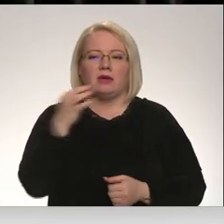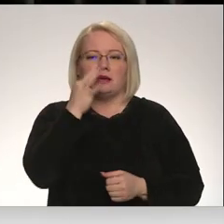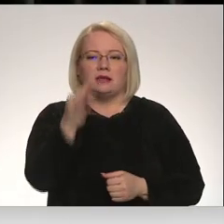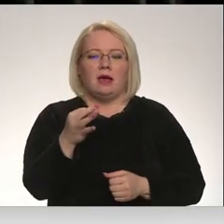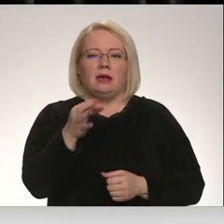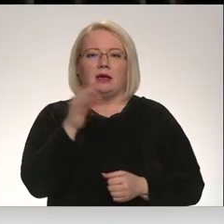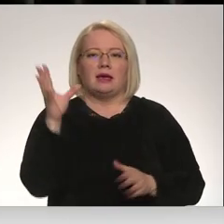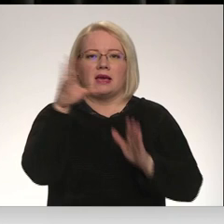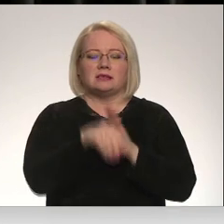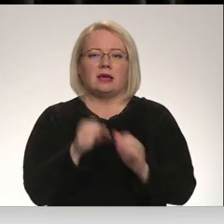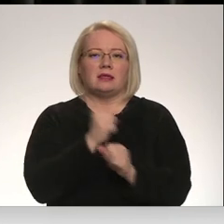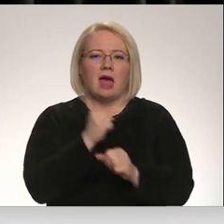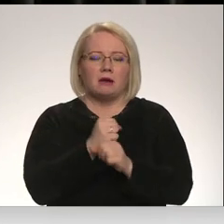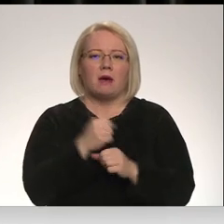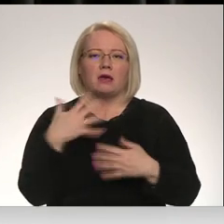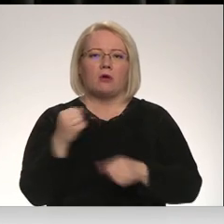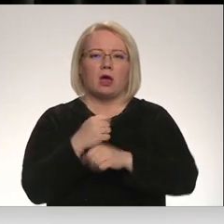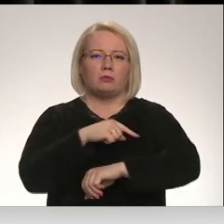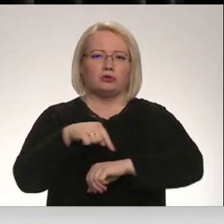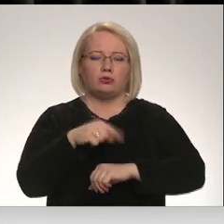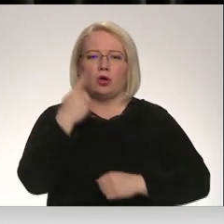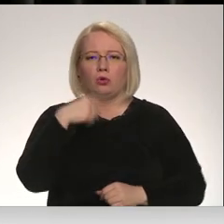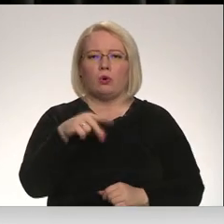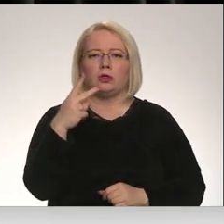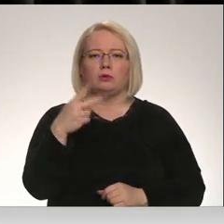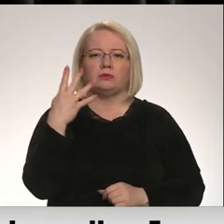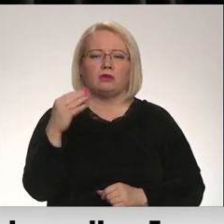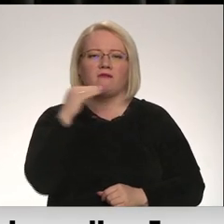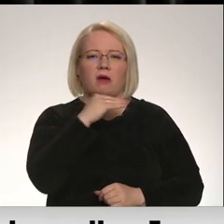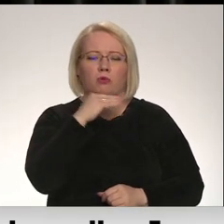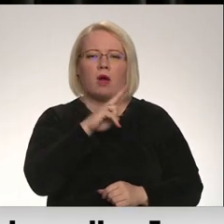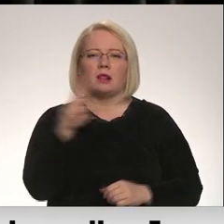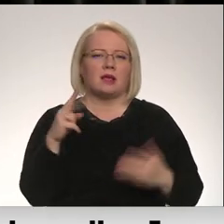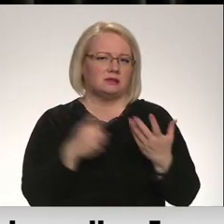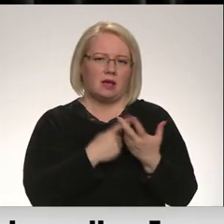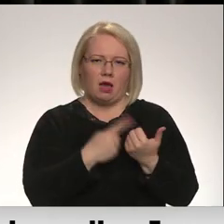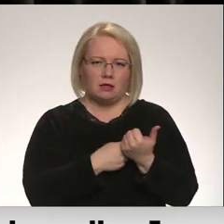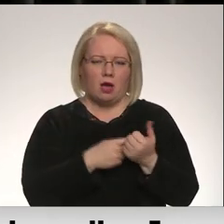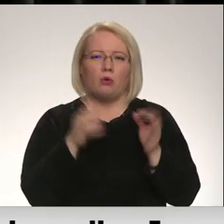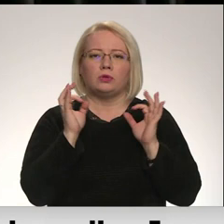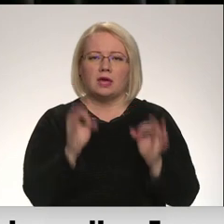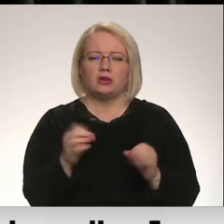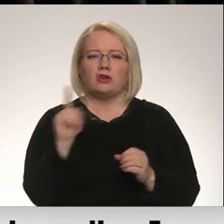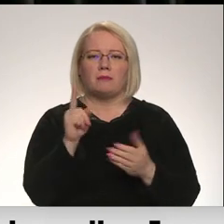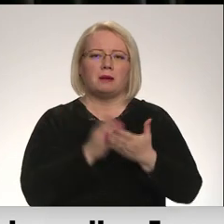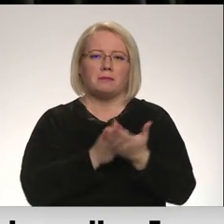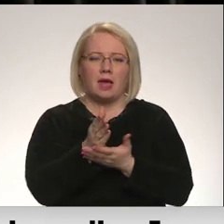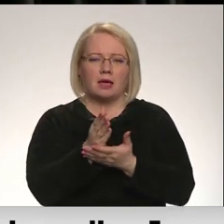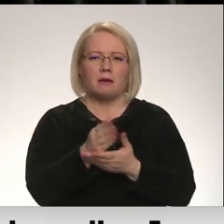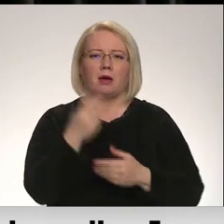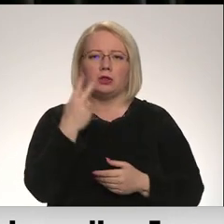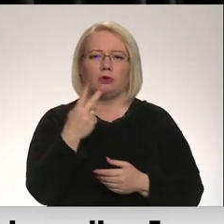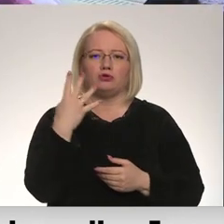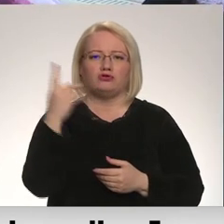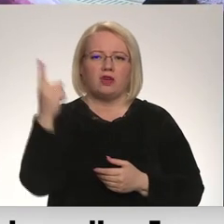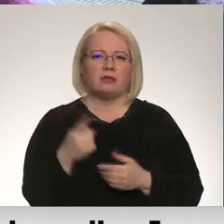vairs darba stundas jau kopš 24. februāru neskaita un ir tiešām pieejami 24.